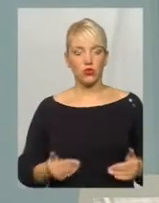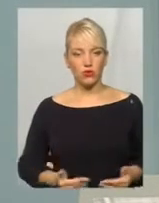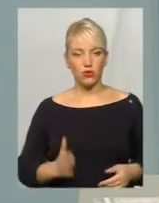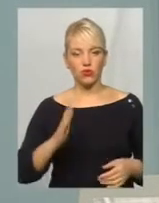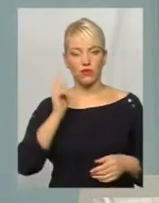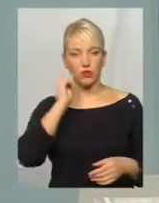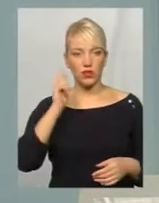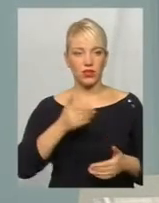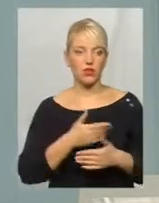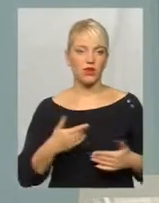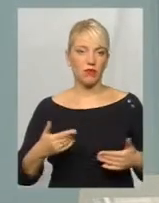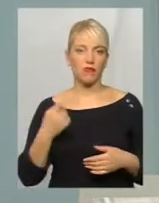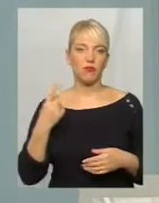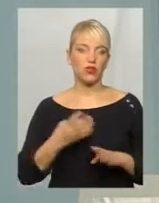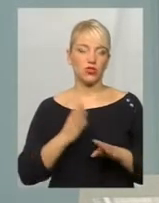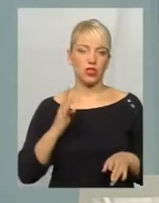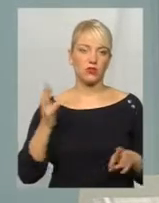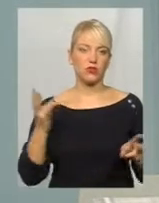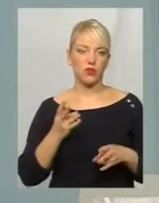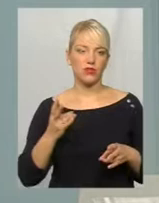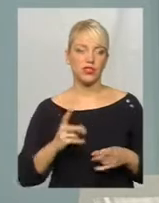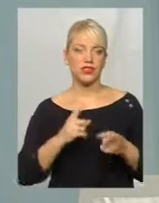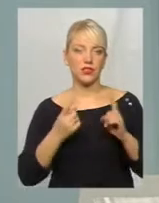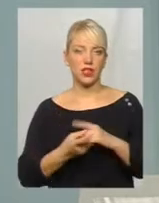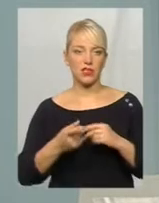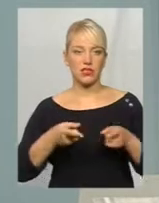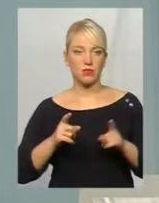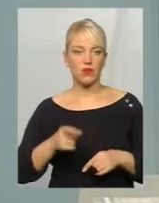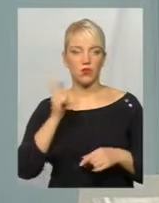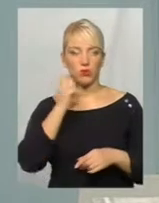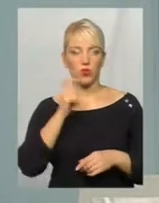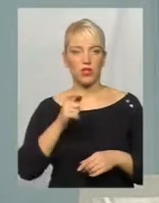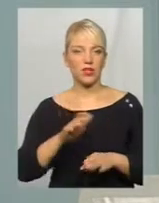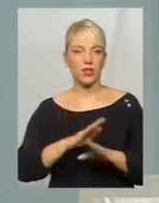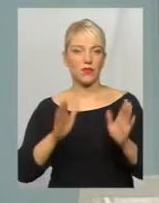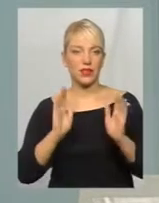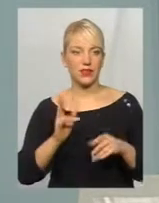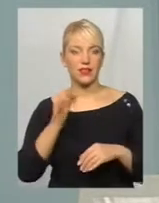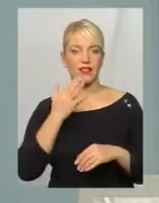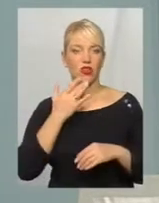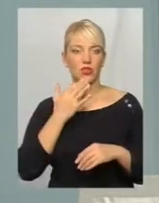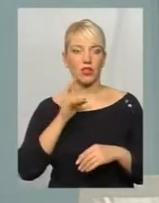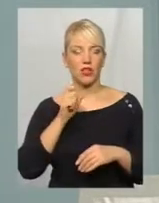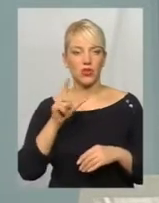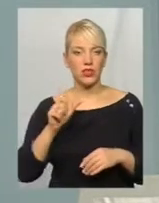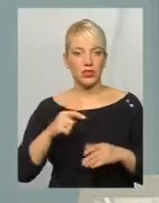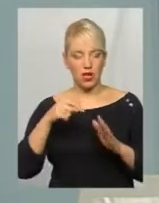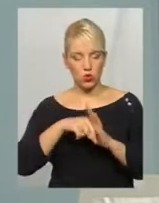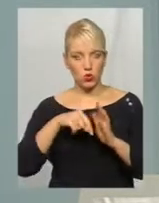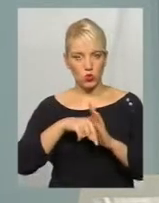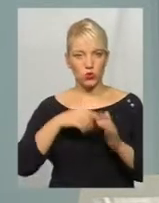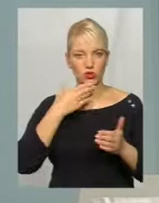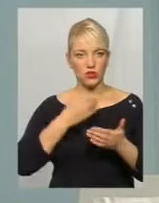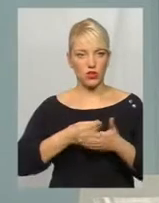Україні, ми маємо в першу чергу стати справжніми українцями, не тільки за національністю, але й за сутністю